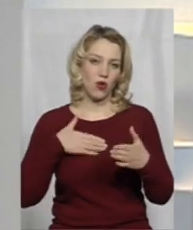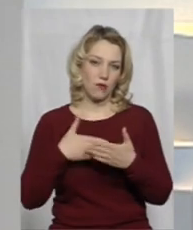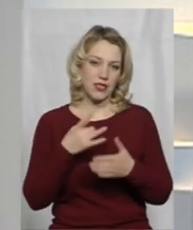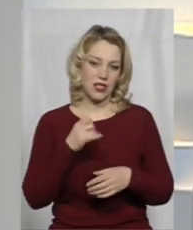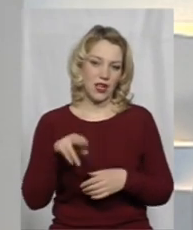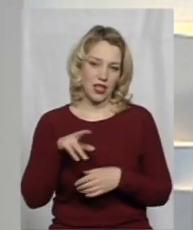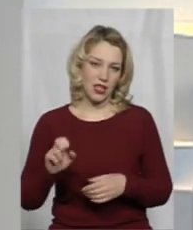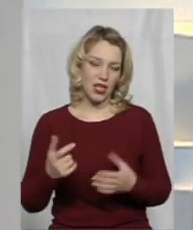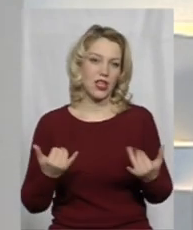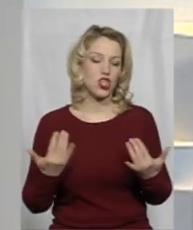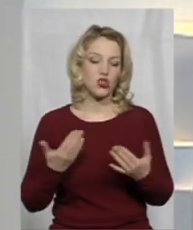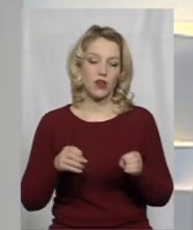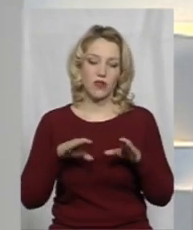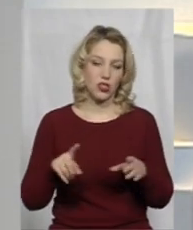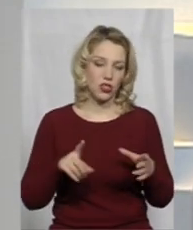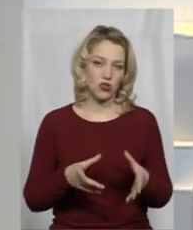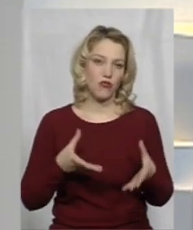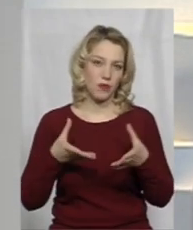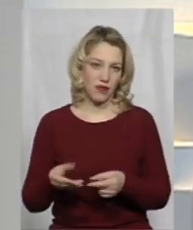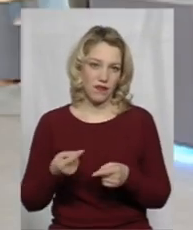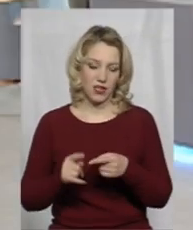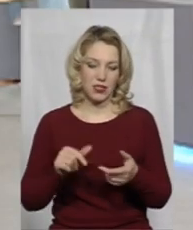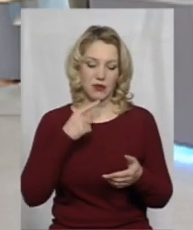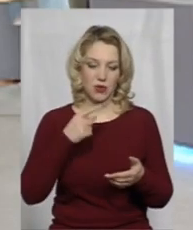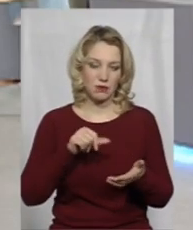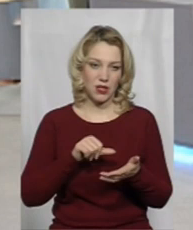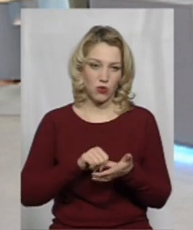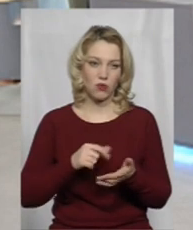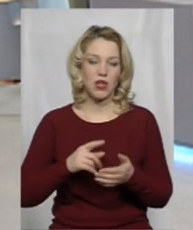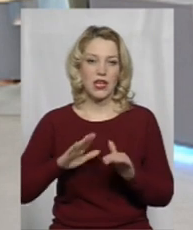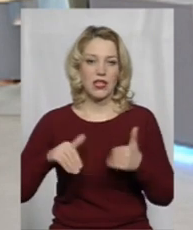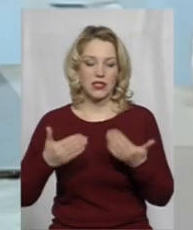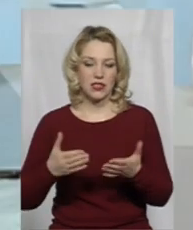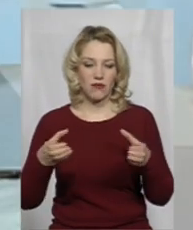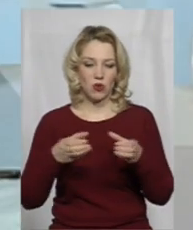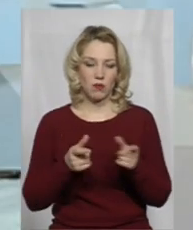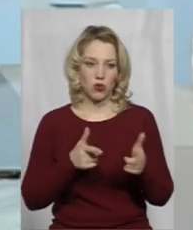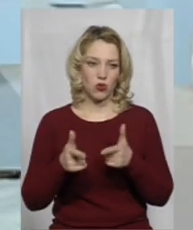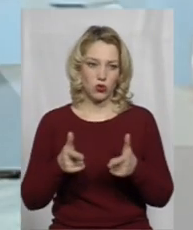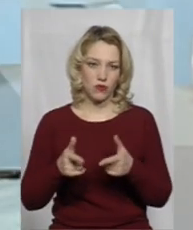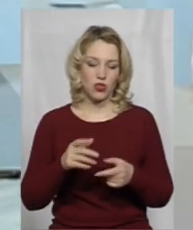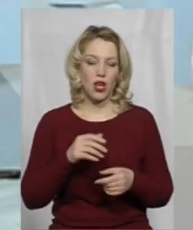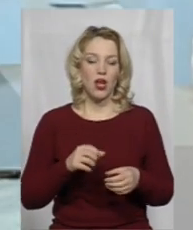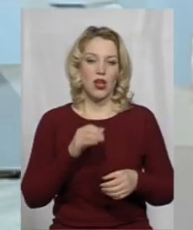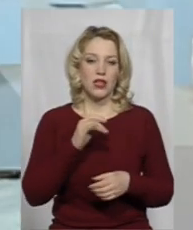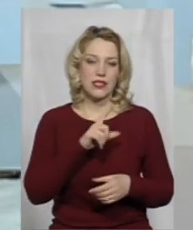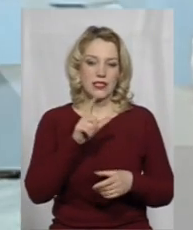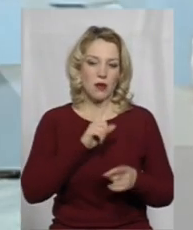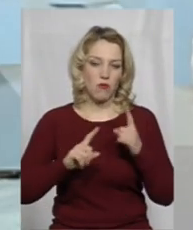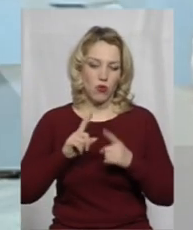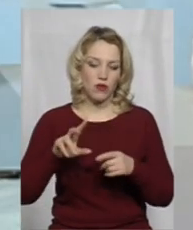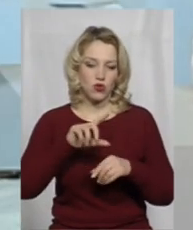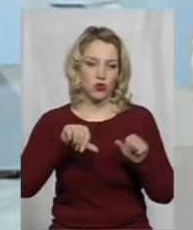Що вирішує і на що впливає? Спілкуємось із представником ініціативної групи з підготовки установчих зборів щодо формування